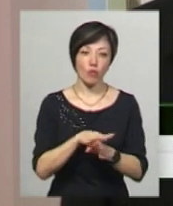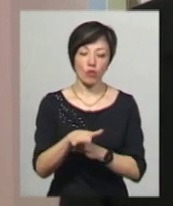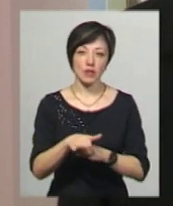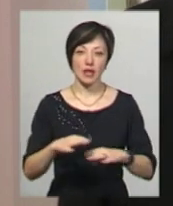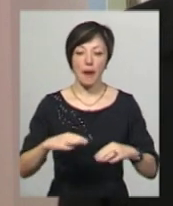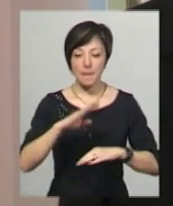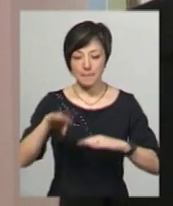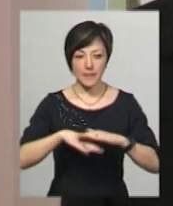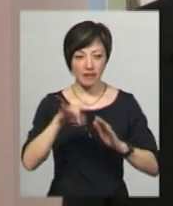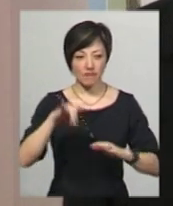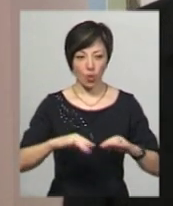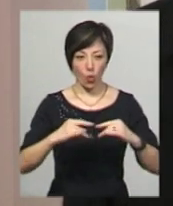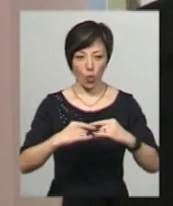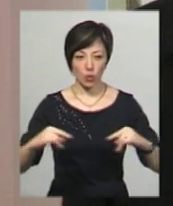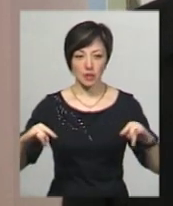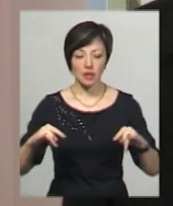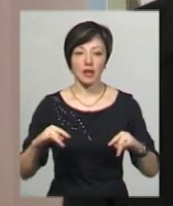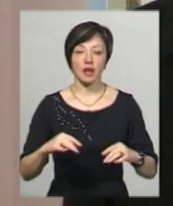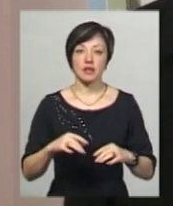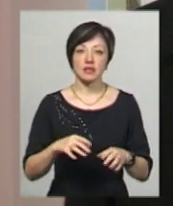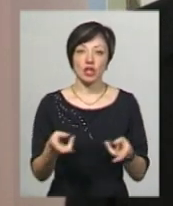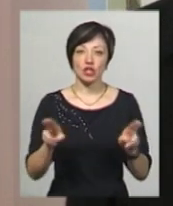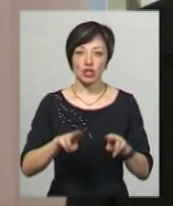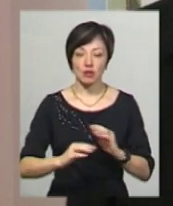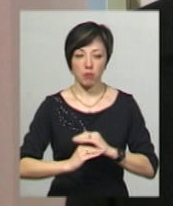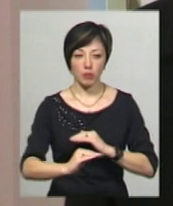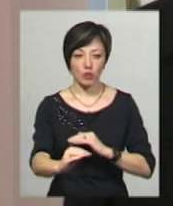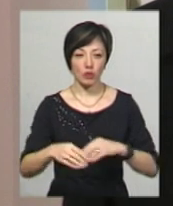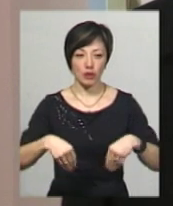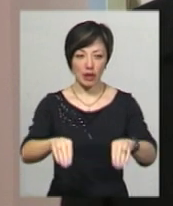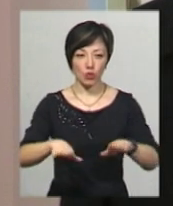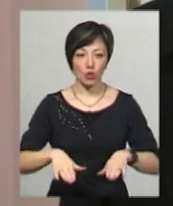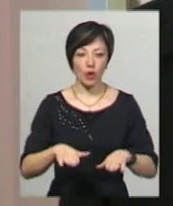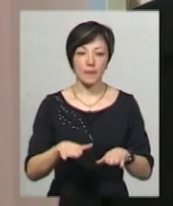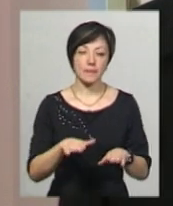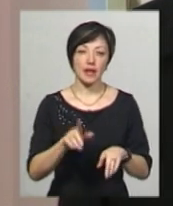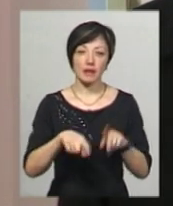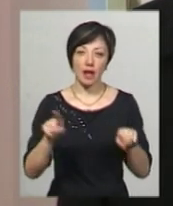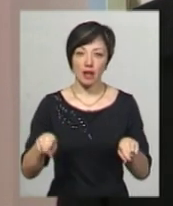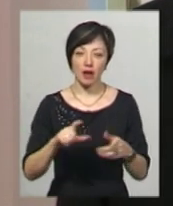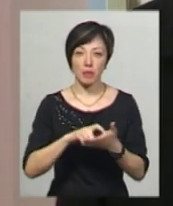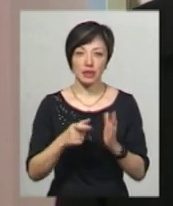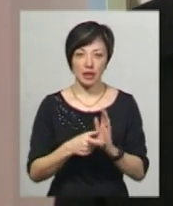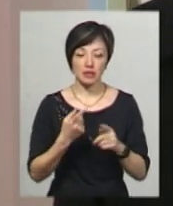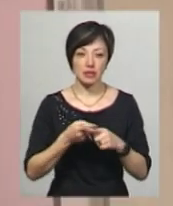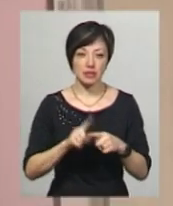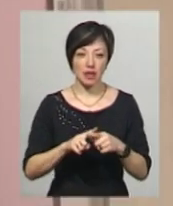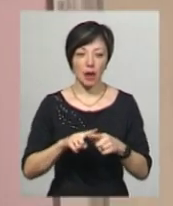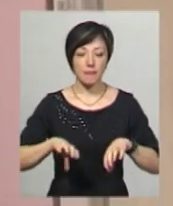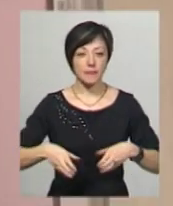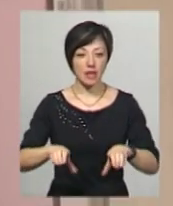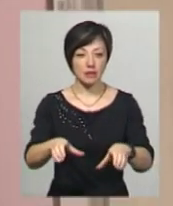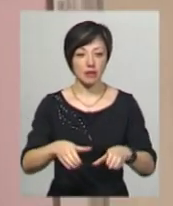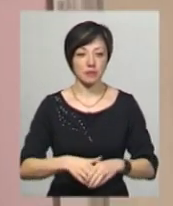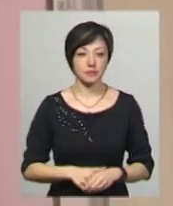оконіки. Залишилося підлогу, пореження провести це ліноліум місцями, а в деяких кабінетах це плитка